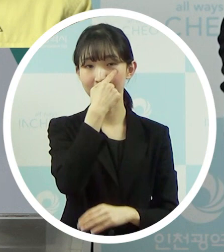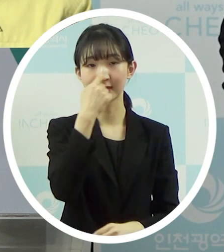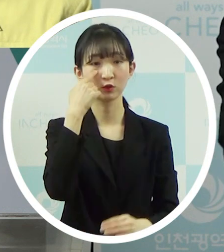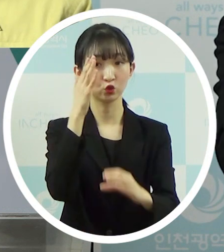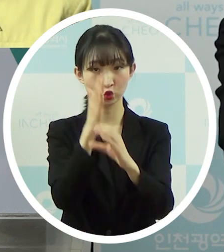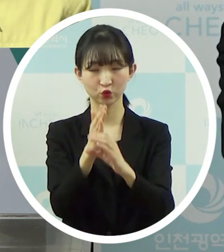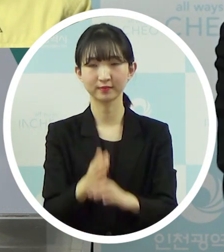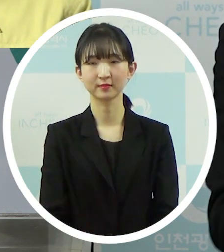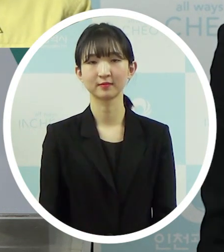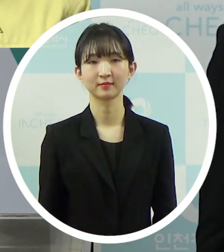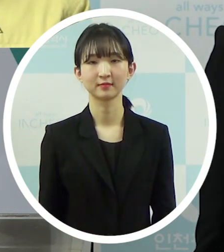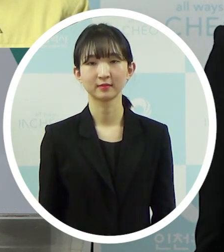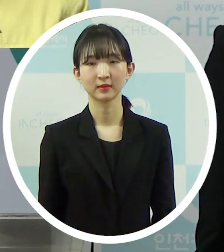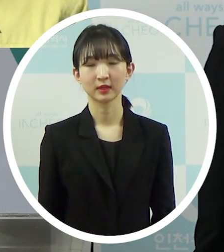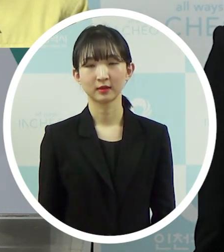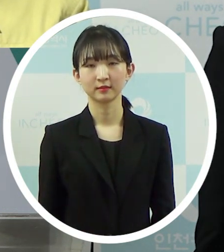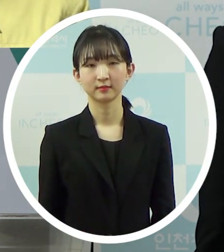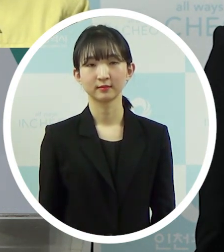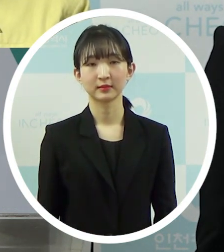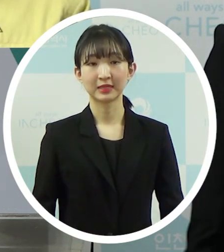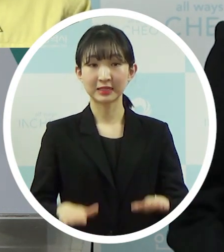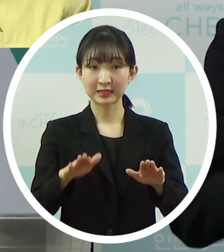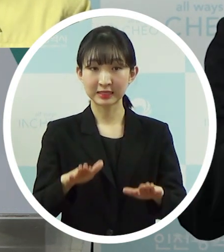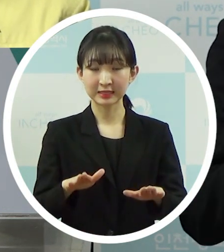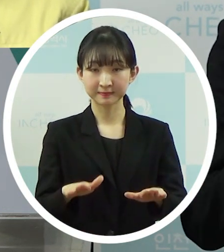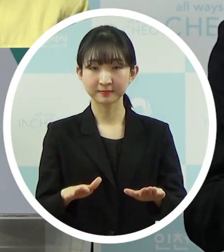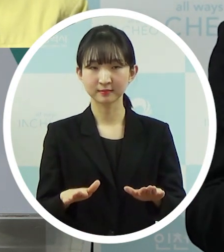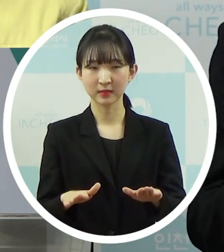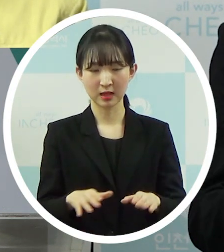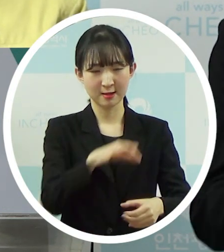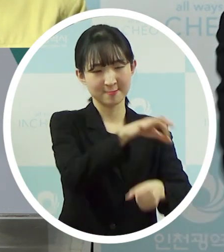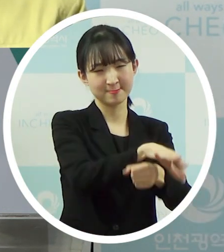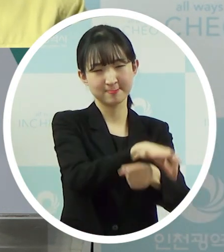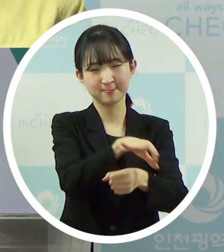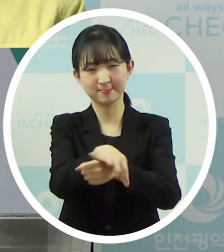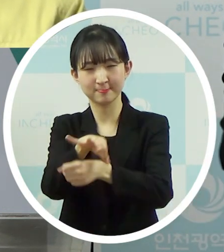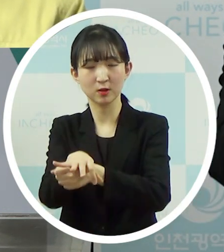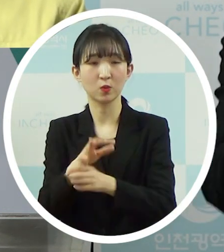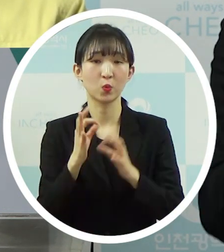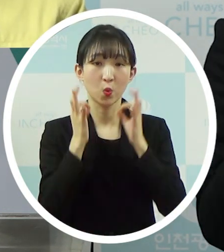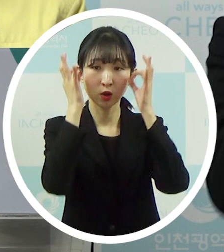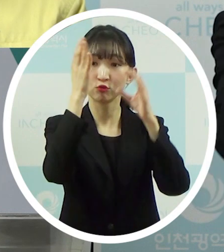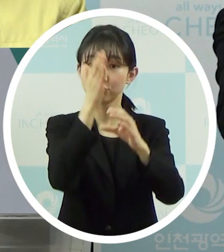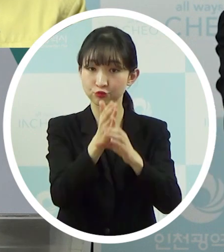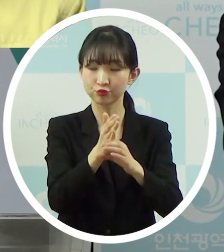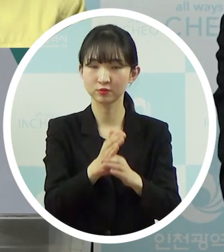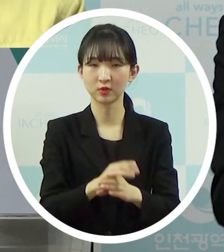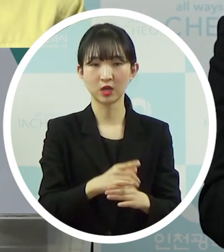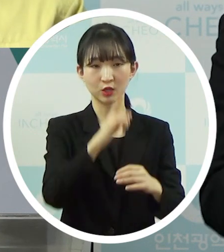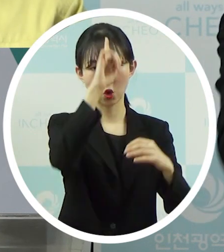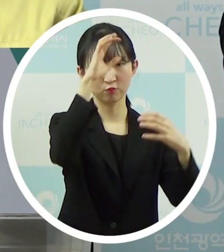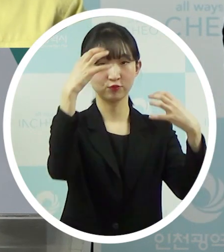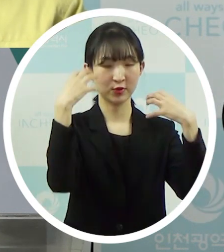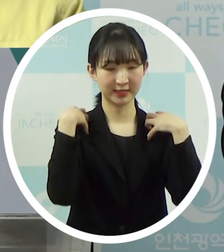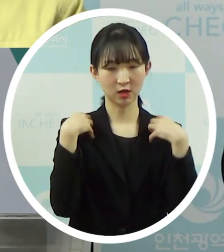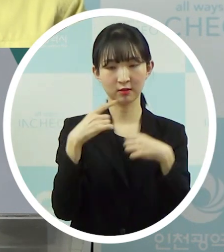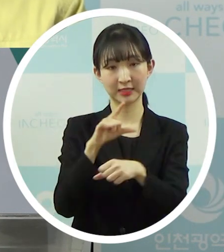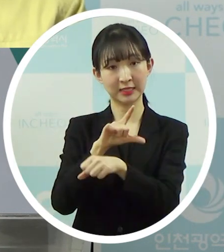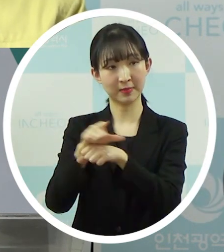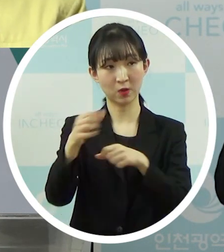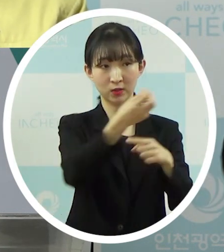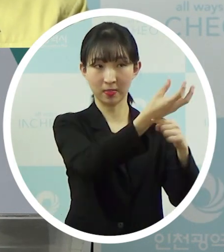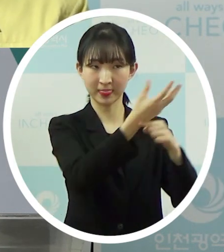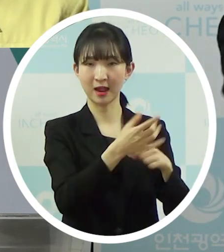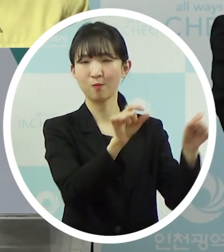상당히 많은 양을 구입하고 하려고 하고 있는데 지금 정부에서 자치단체로 가는 부분은 지금 일단